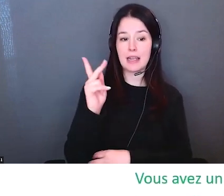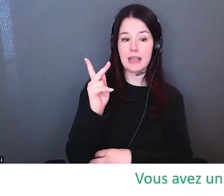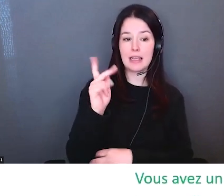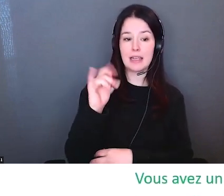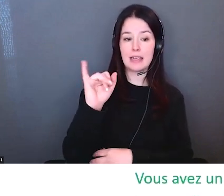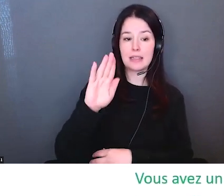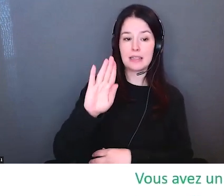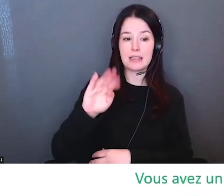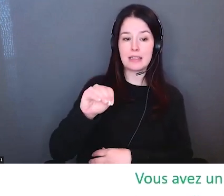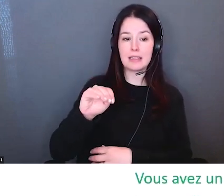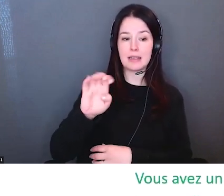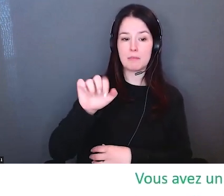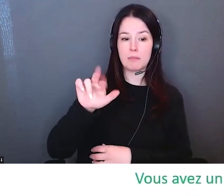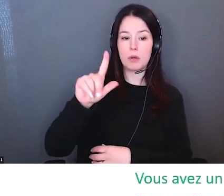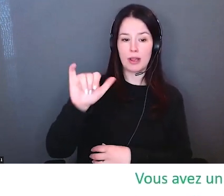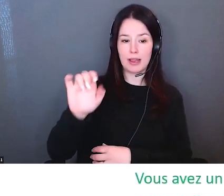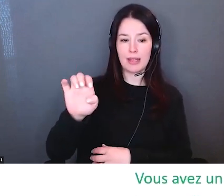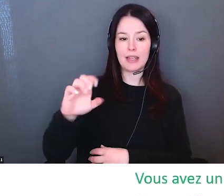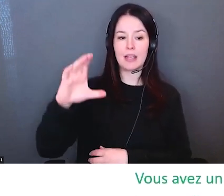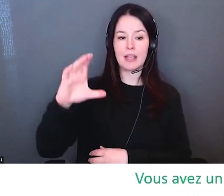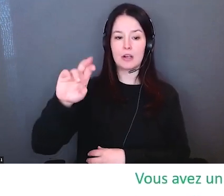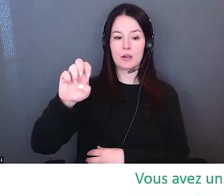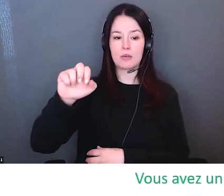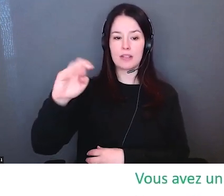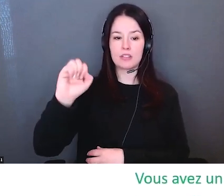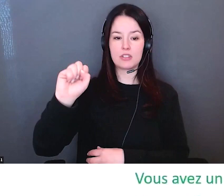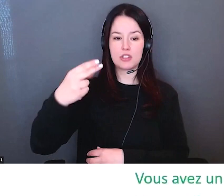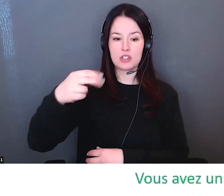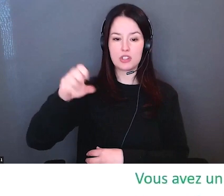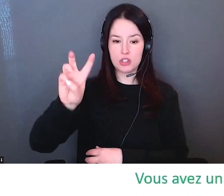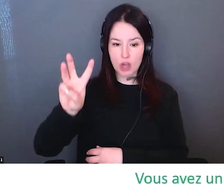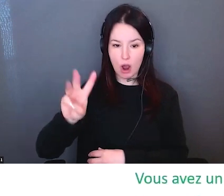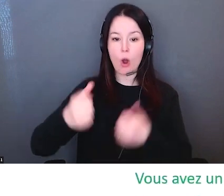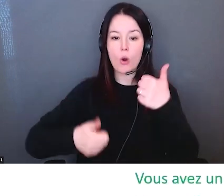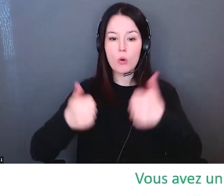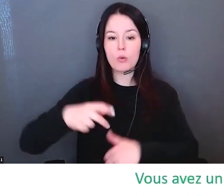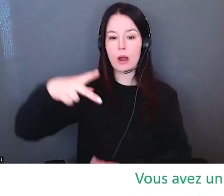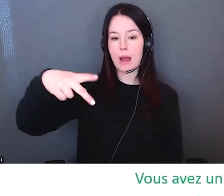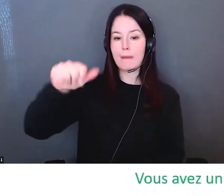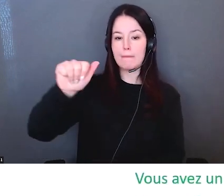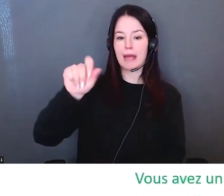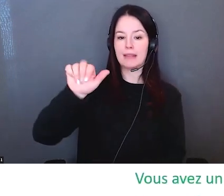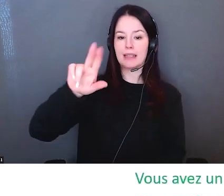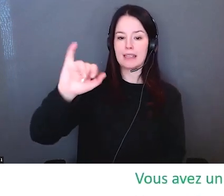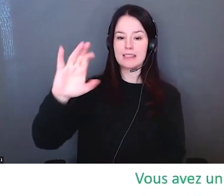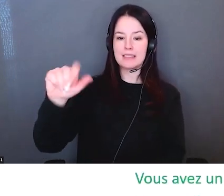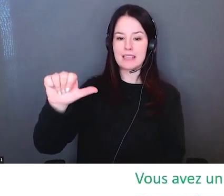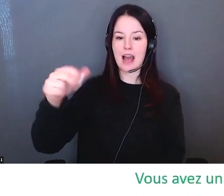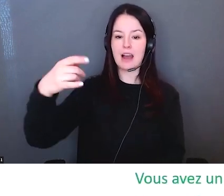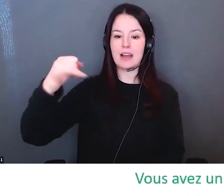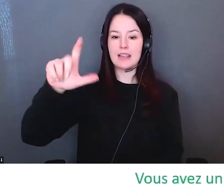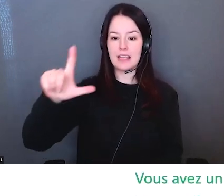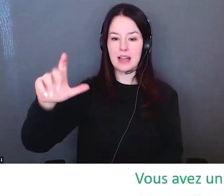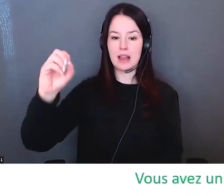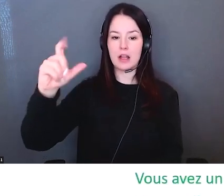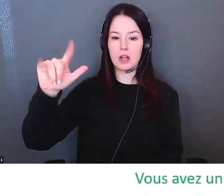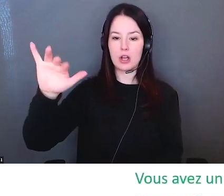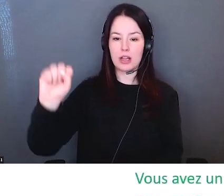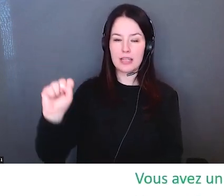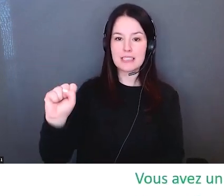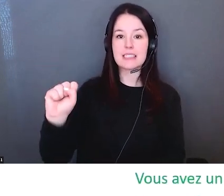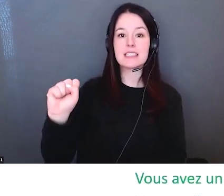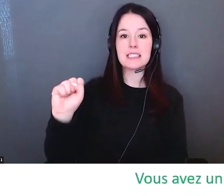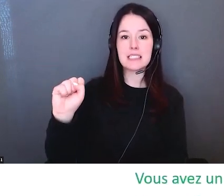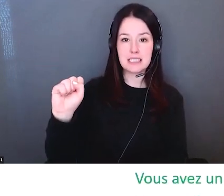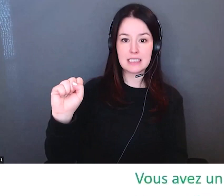cette médaille où j'ai appris beaucoup dans les dernières mois le racisme anti-palestinien pour arriver à comprendre